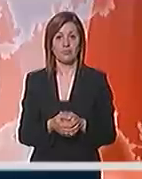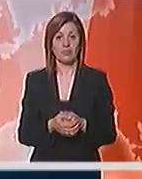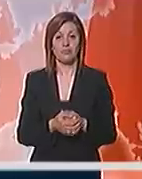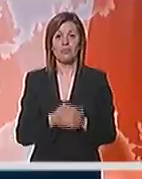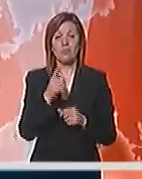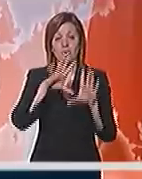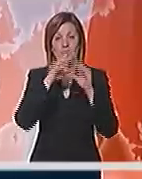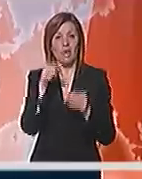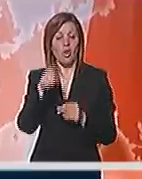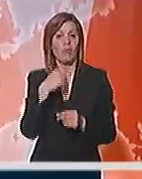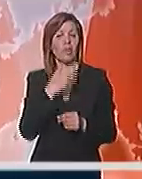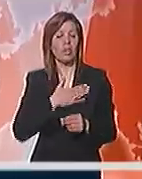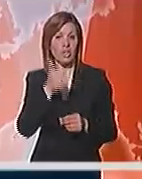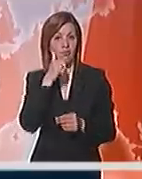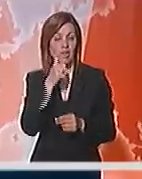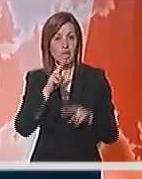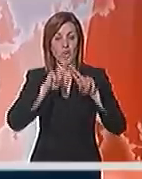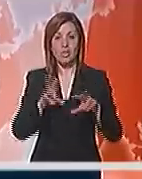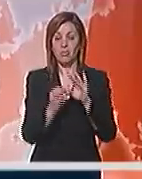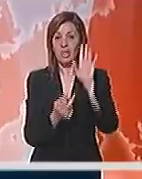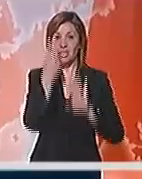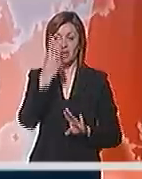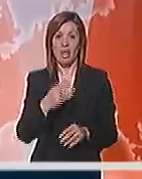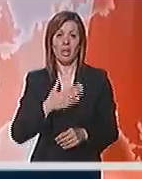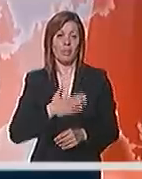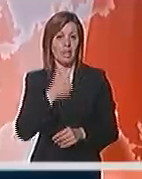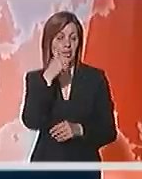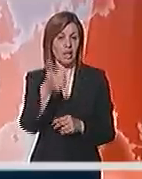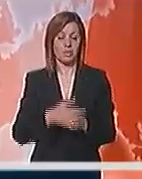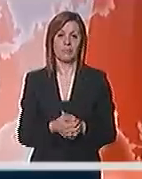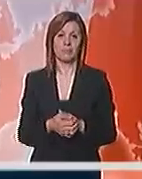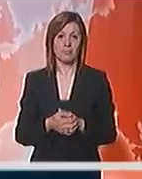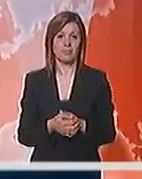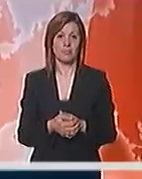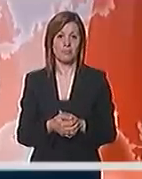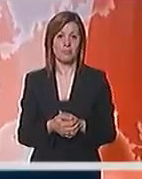To bi bilo sve za ovo izdanje naših vesti. Ostanite uz B92. Ja vam želim prijatelj dan.